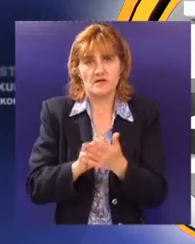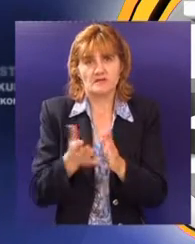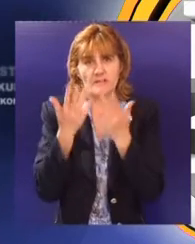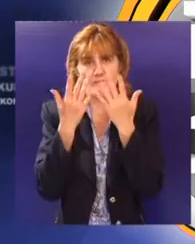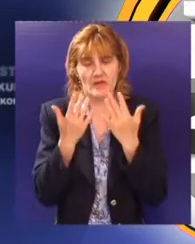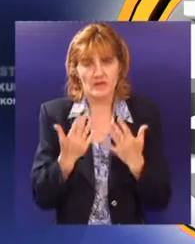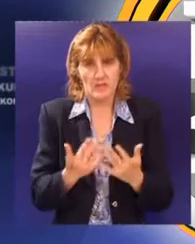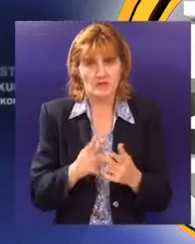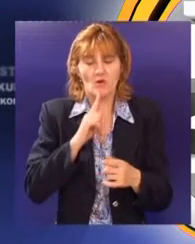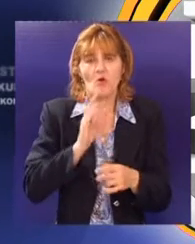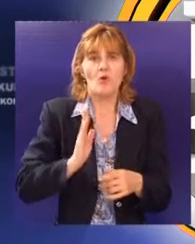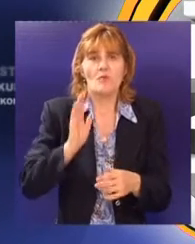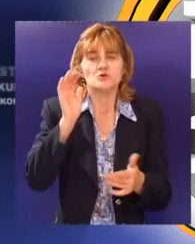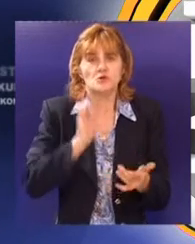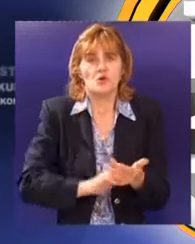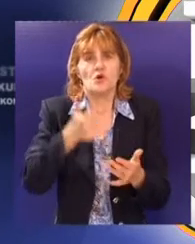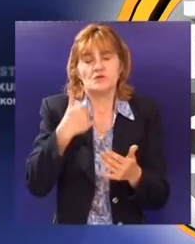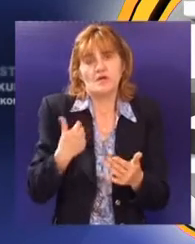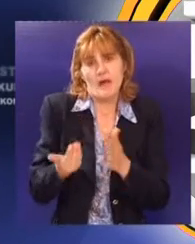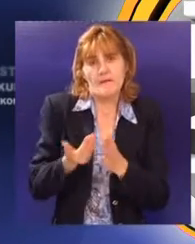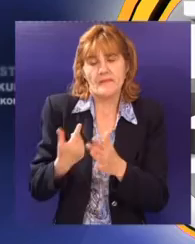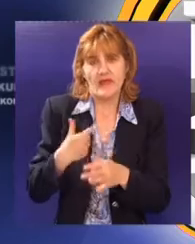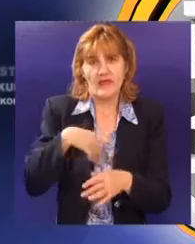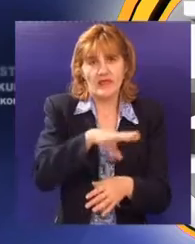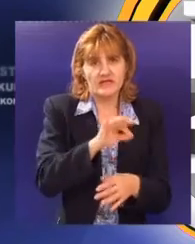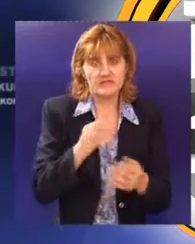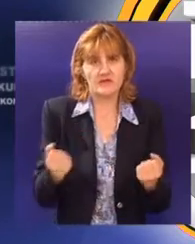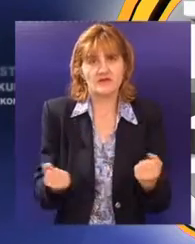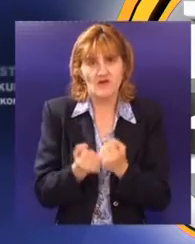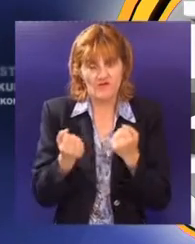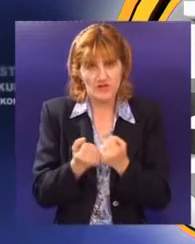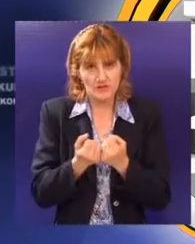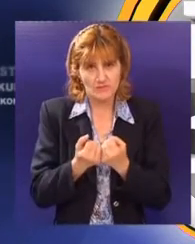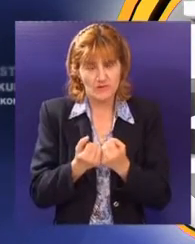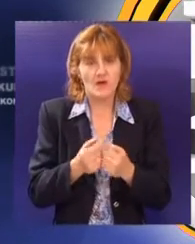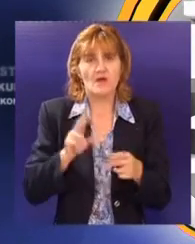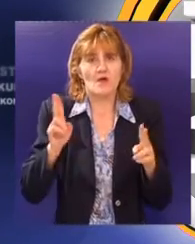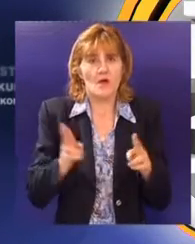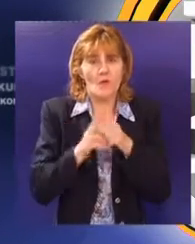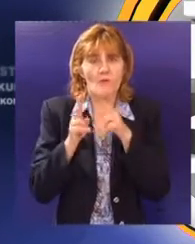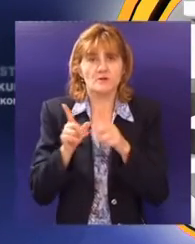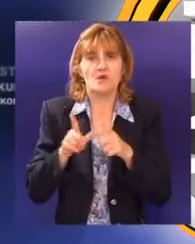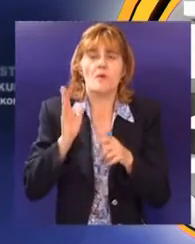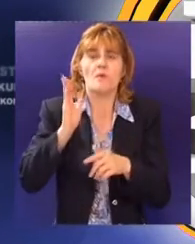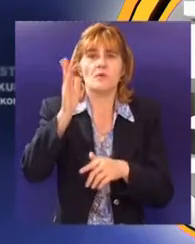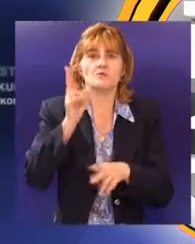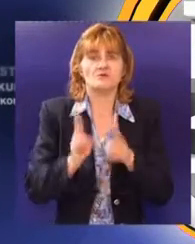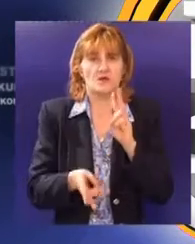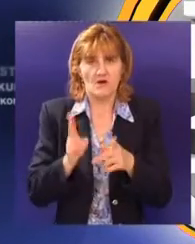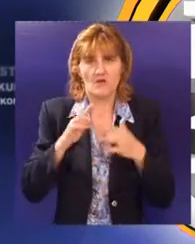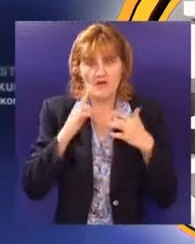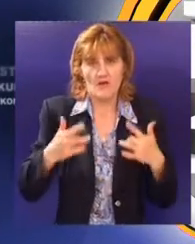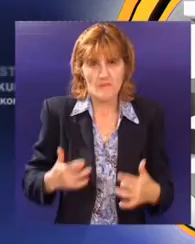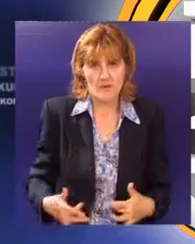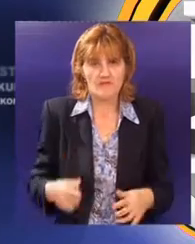Časovi daju priliku budućim studentima da još jednom pre prijemnog ispita provere svoje znanje matematike kao i da se upoznaju sa budućim kolegama jer više od